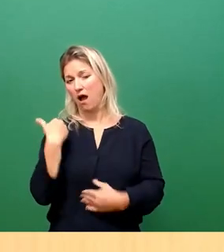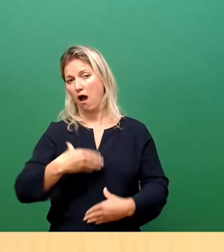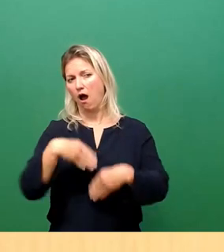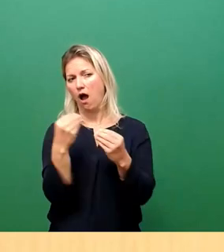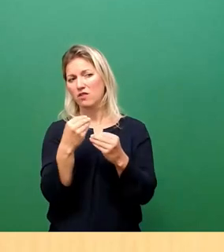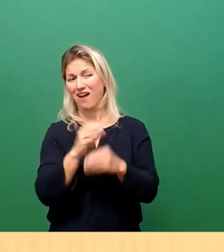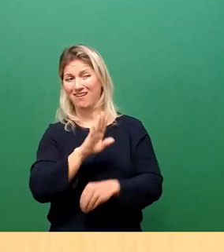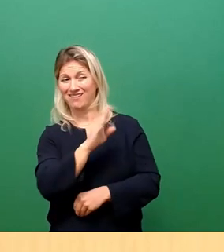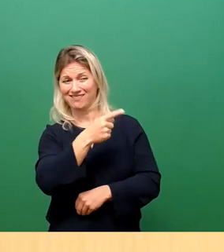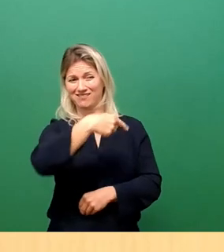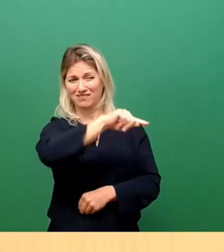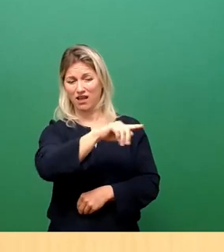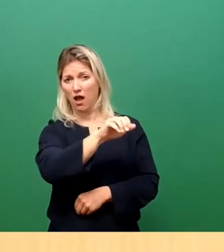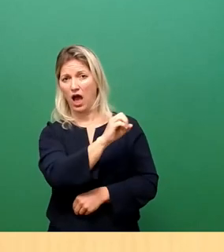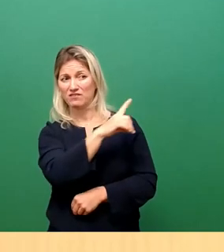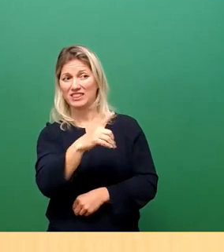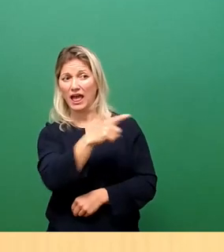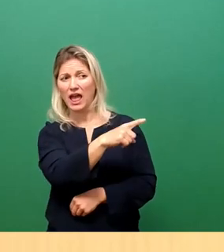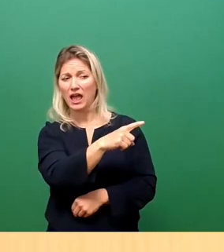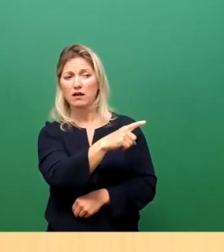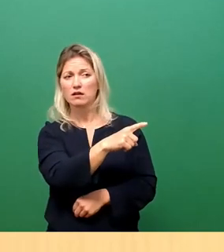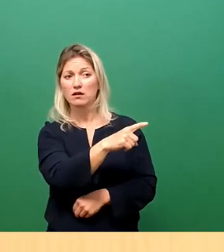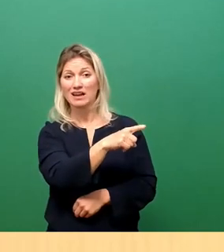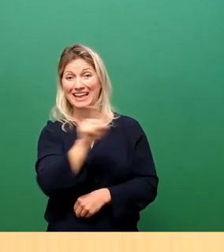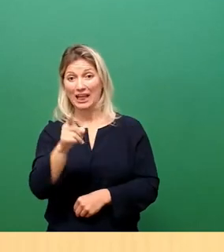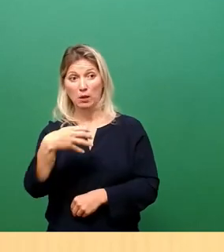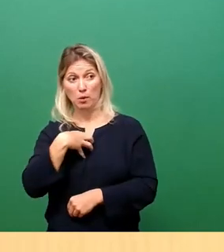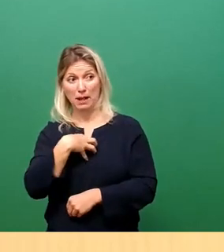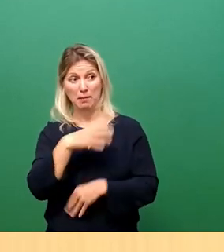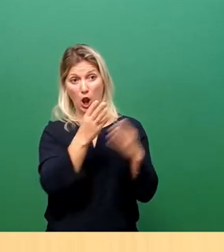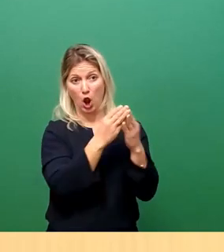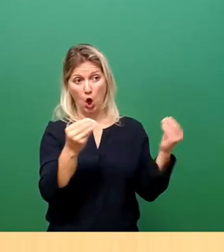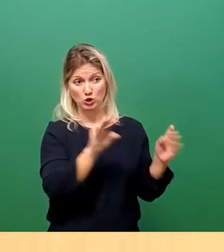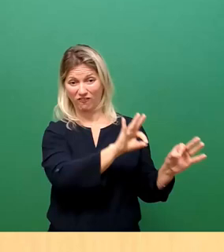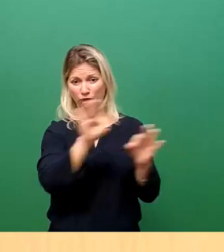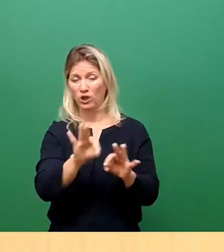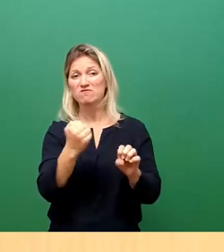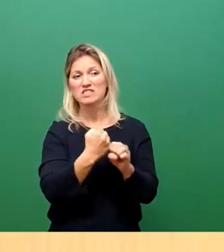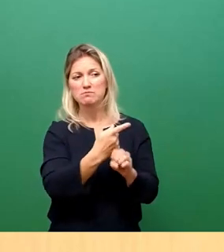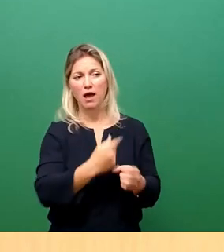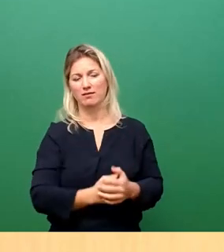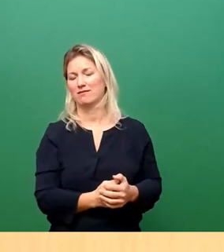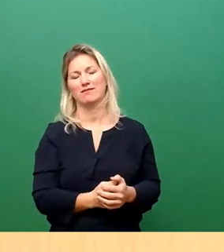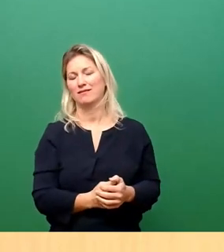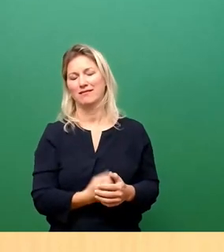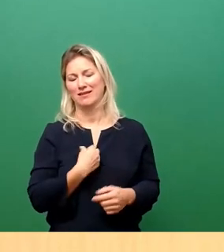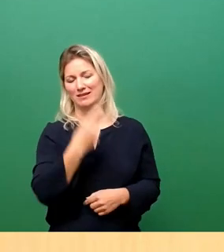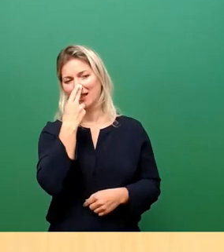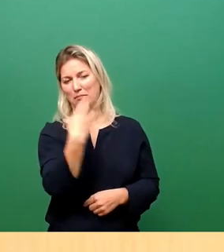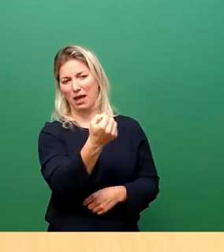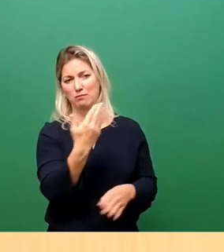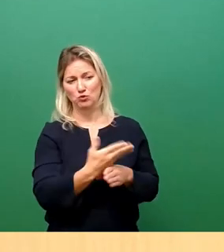AfD zur Lösung der Probleme beigetragen haben. Es ist nicht schwer, das leicht zusammenzufassen, nämlich nichts,